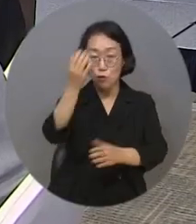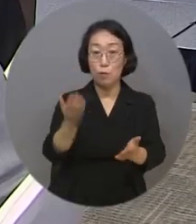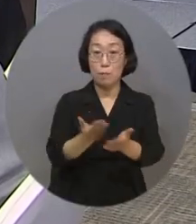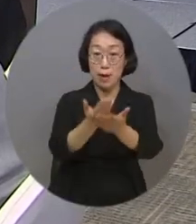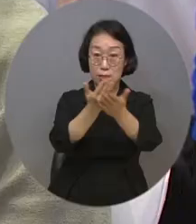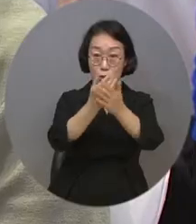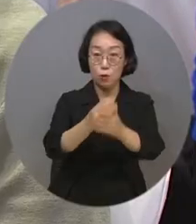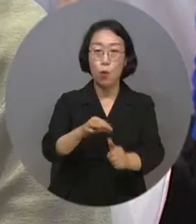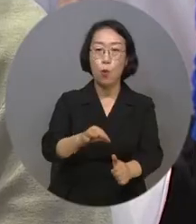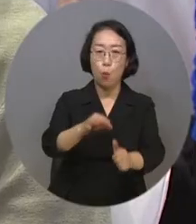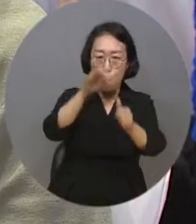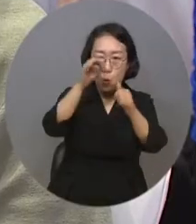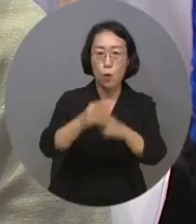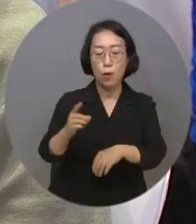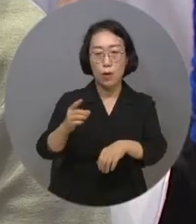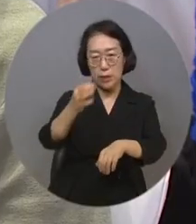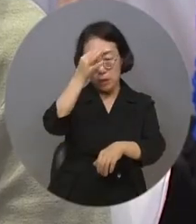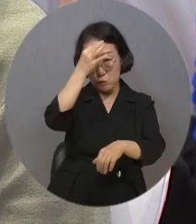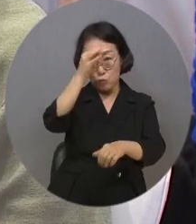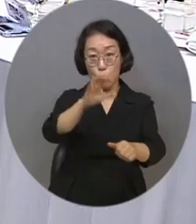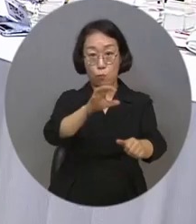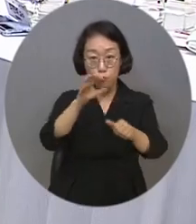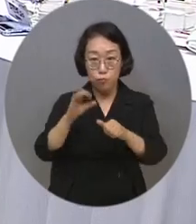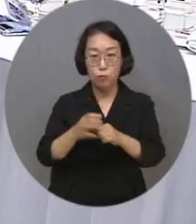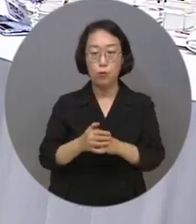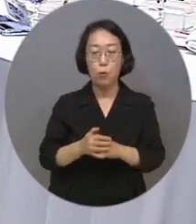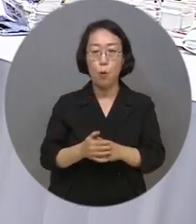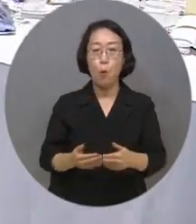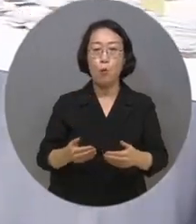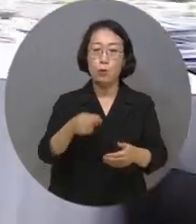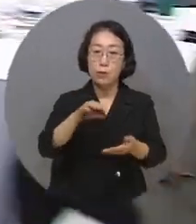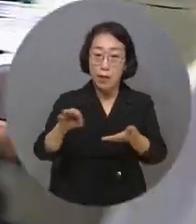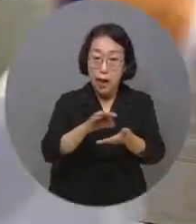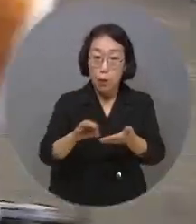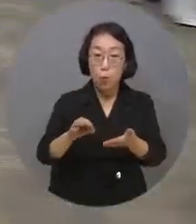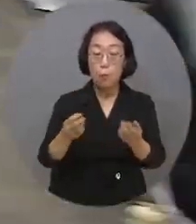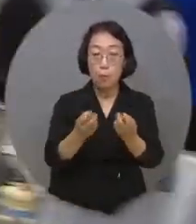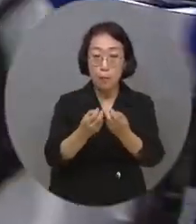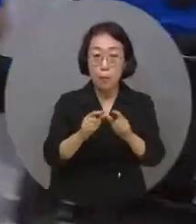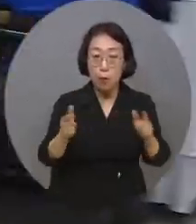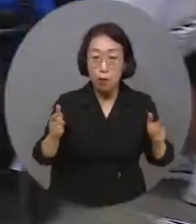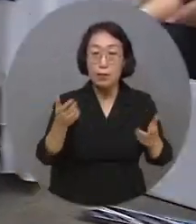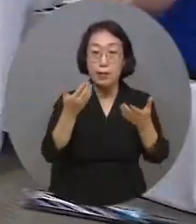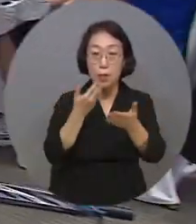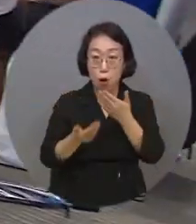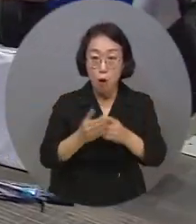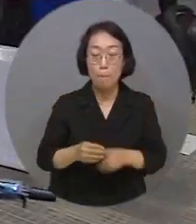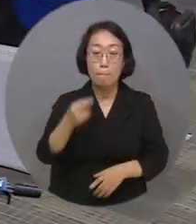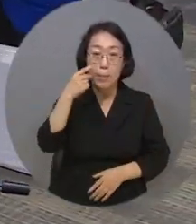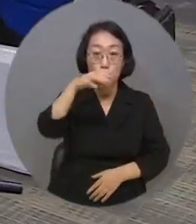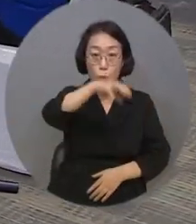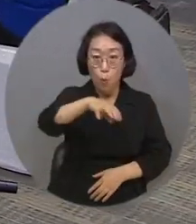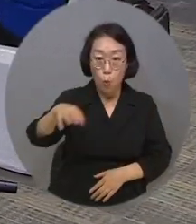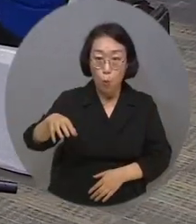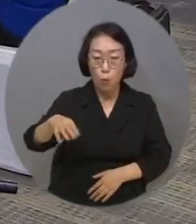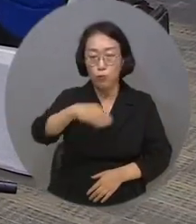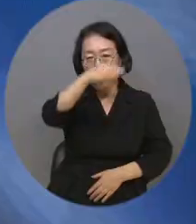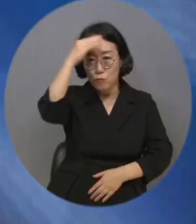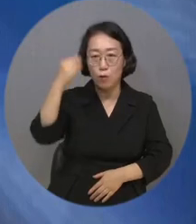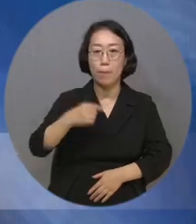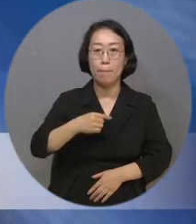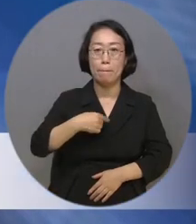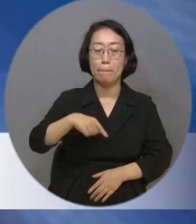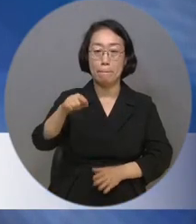장애인 고용과 기술 활용 현황, 디지털 포용 정책 사례 등을 살펴보기 위해 미국의 각 도시로 떠날 예정입니다.